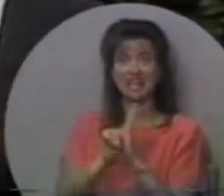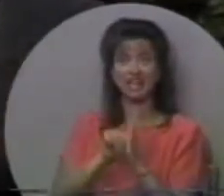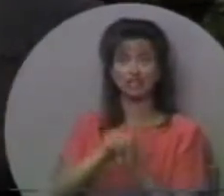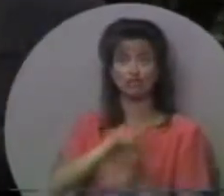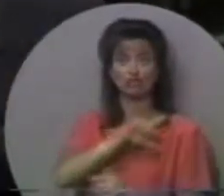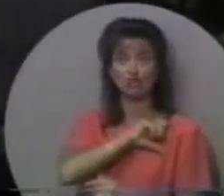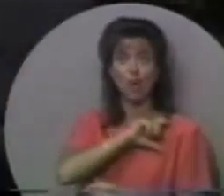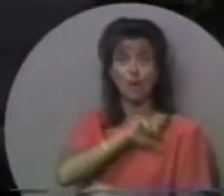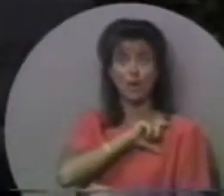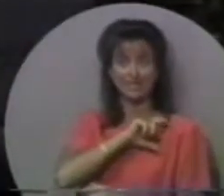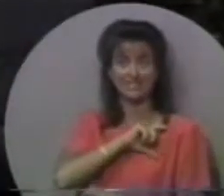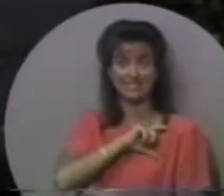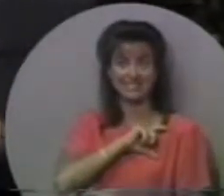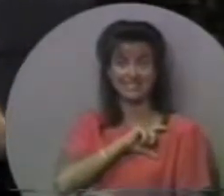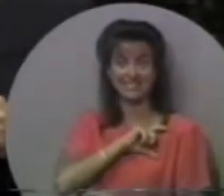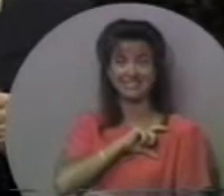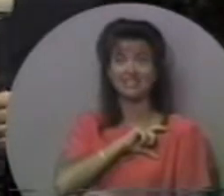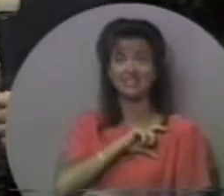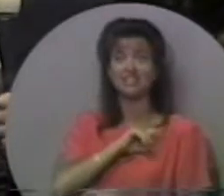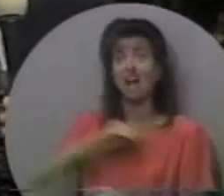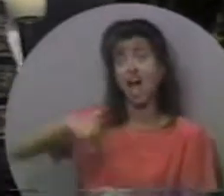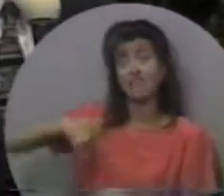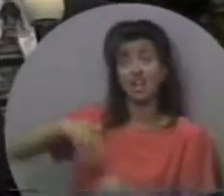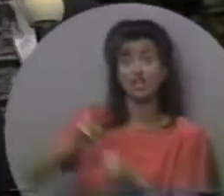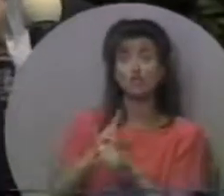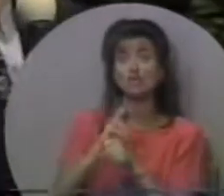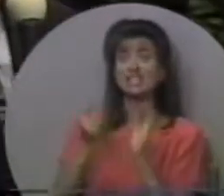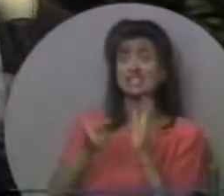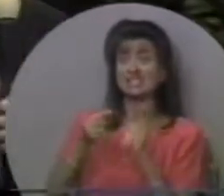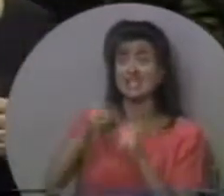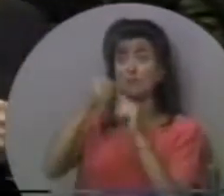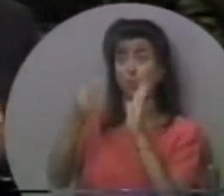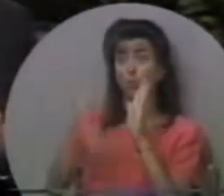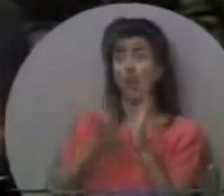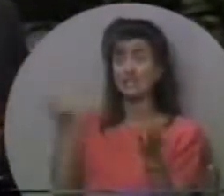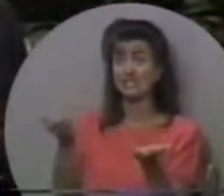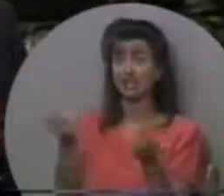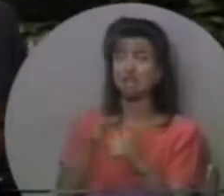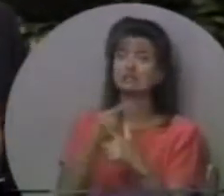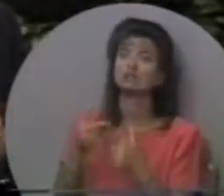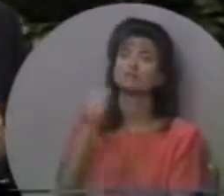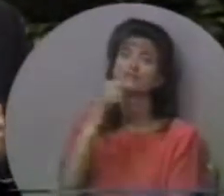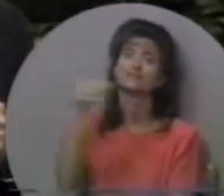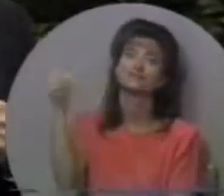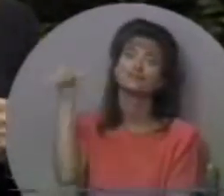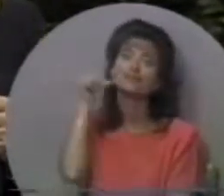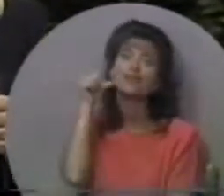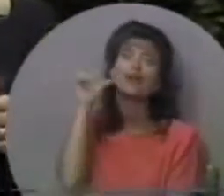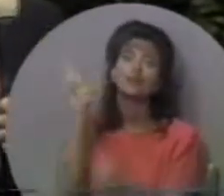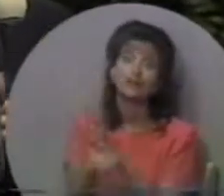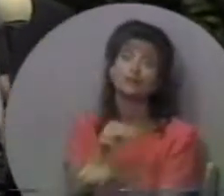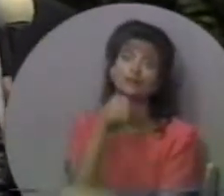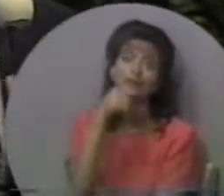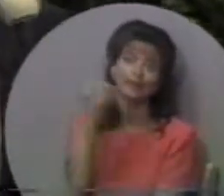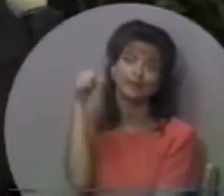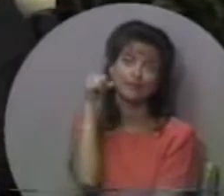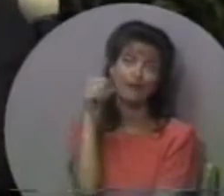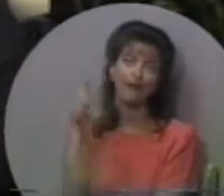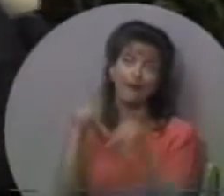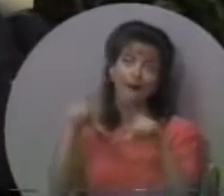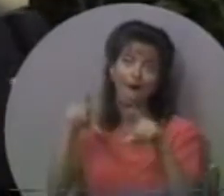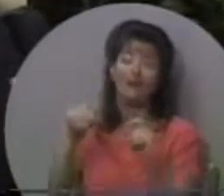що ми є друзями колись, друзями патрульних. Я не використовував то нія разу, аж